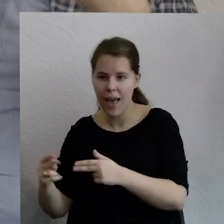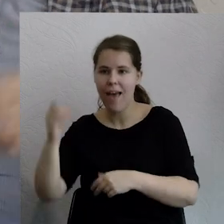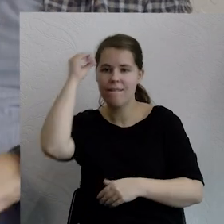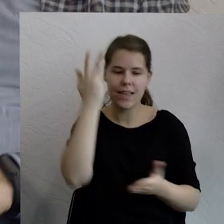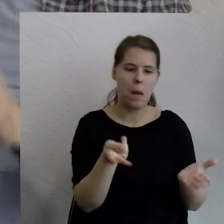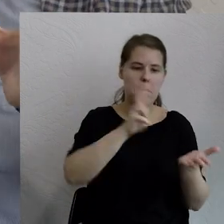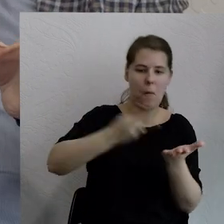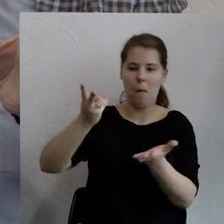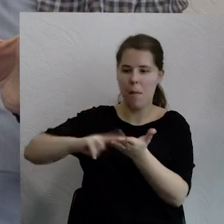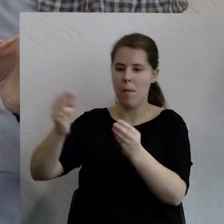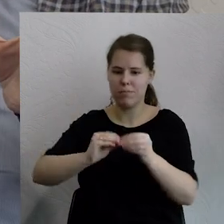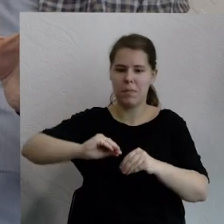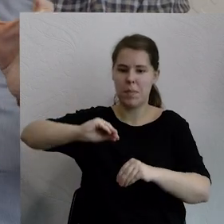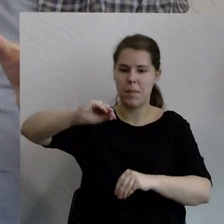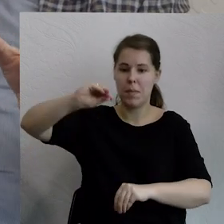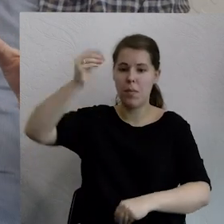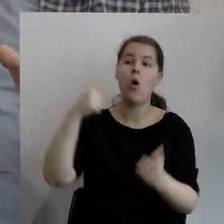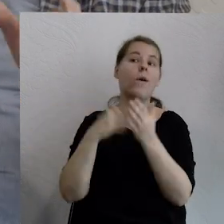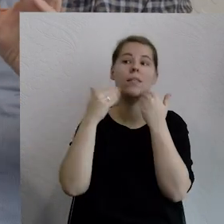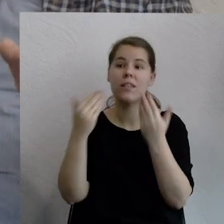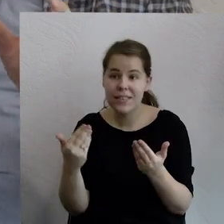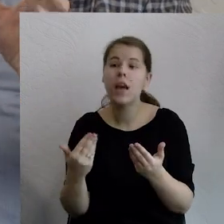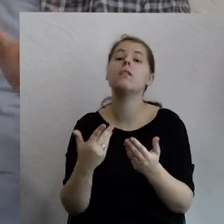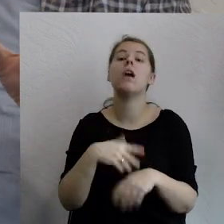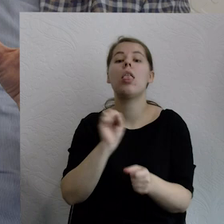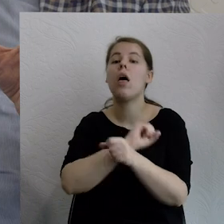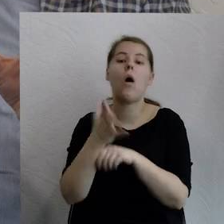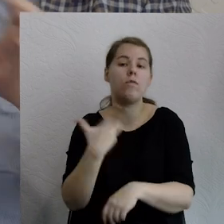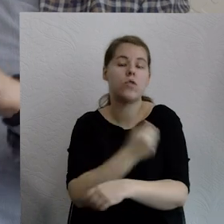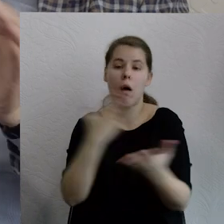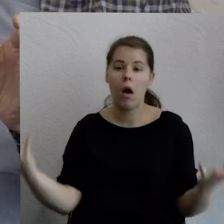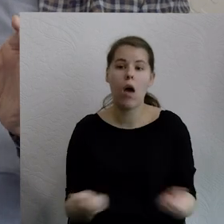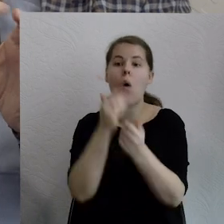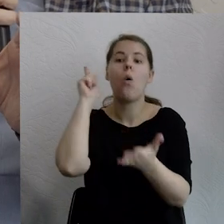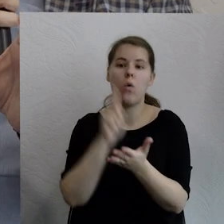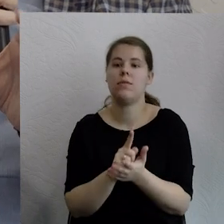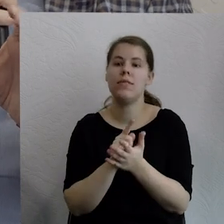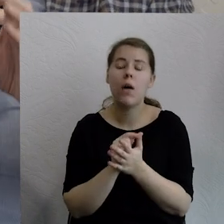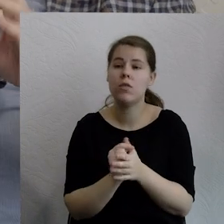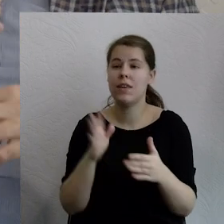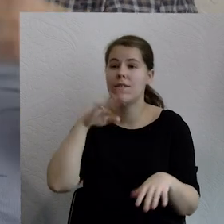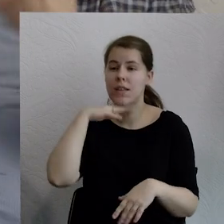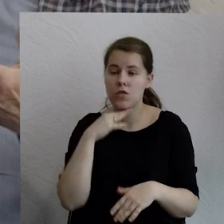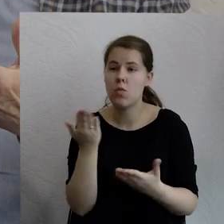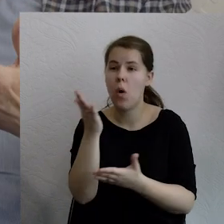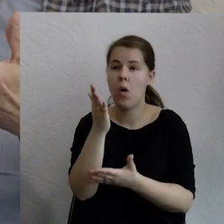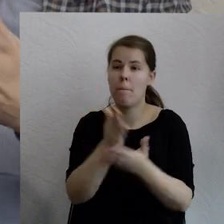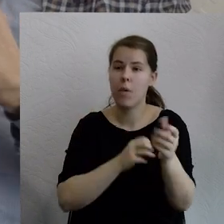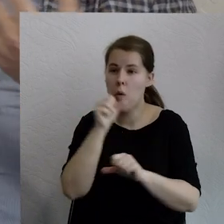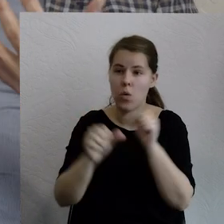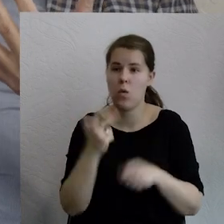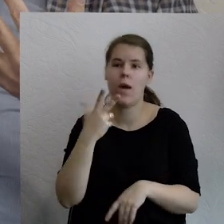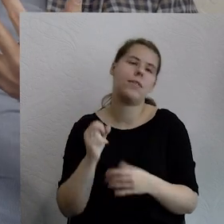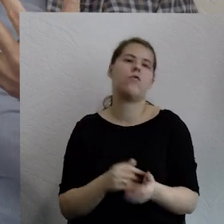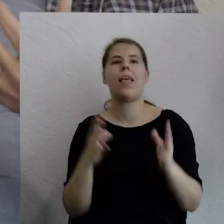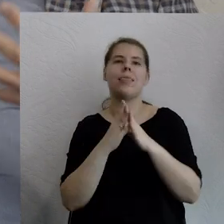Umożliwiło nam wyprodukowanie szczepionek na COVID w ciągu pół roku, a nie 10 lat. Znowu, to jest zasób,